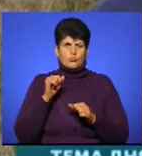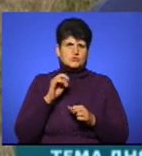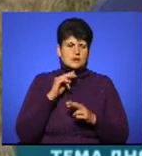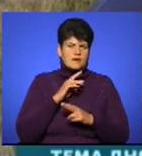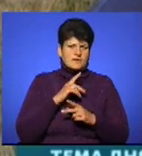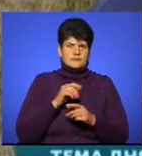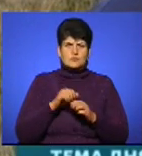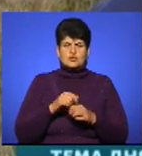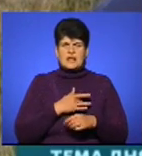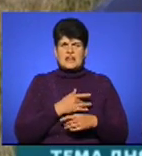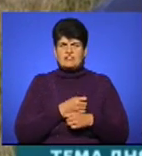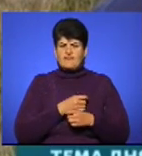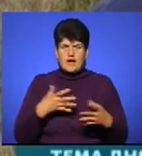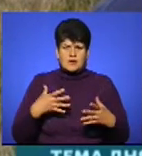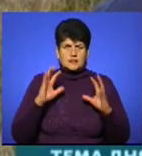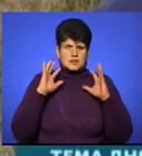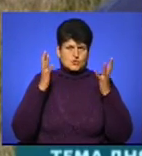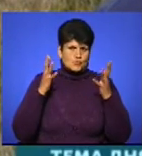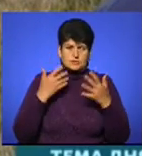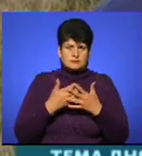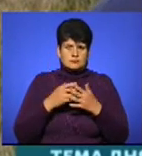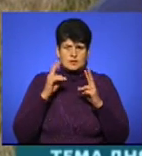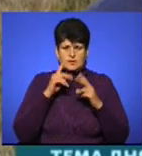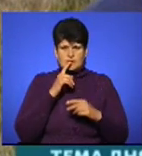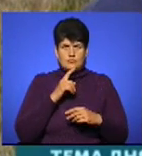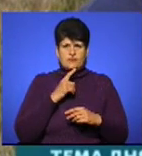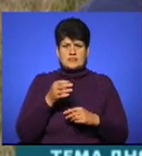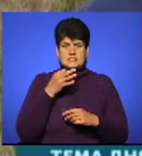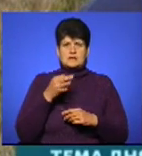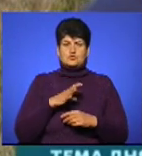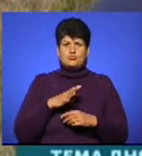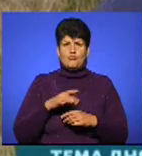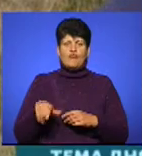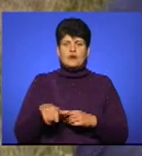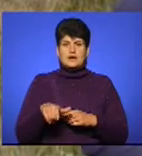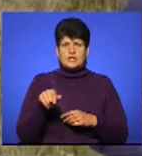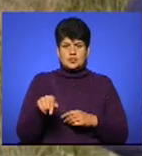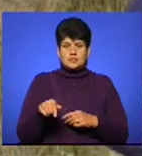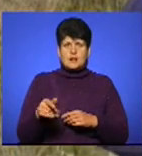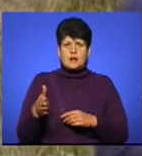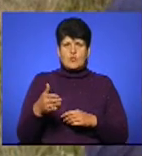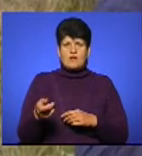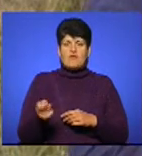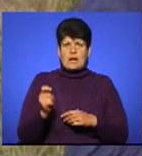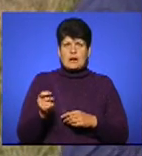інсульм, може інфаркт, не знаємо, що. Вон сказав, що він був на річці, на оцій річці, ловив тут рибу,